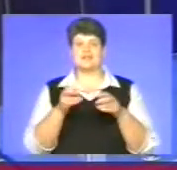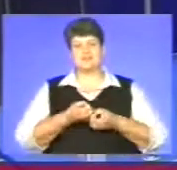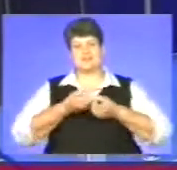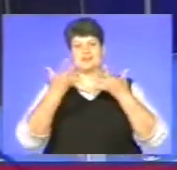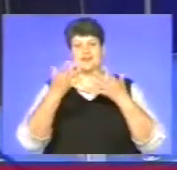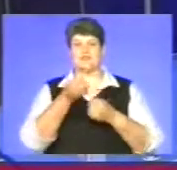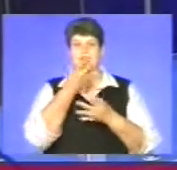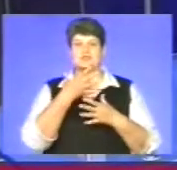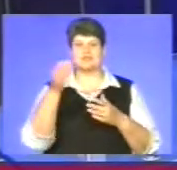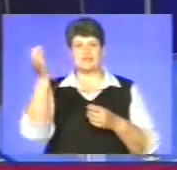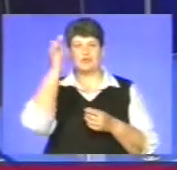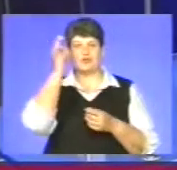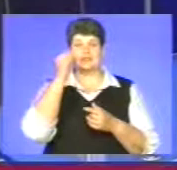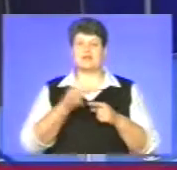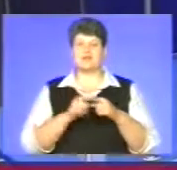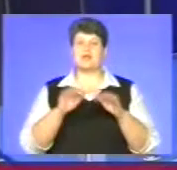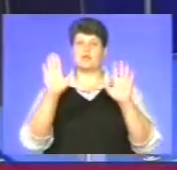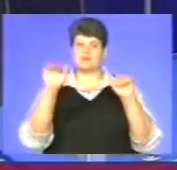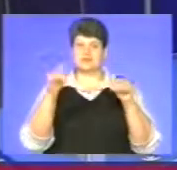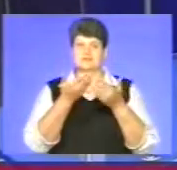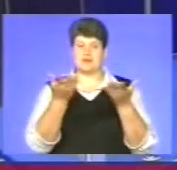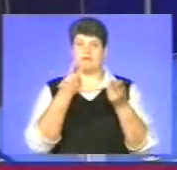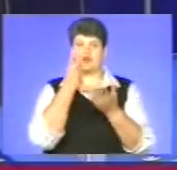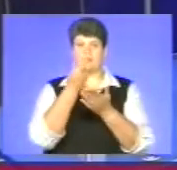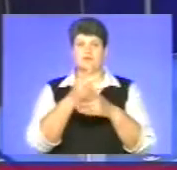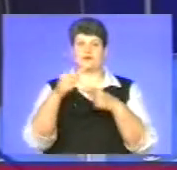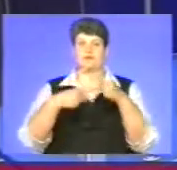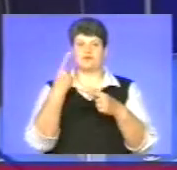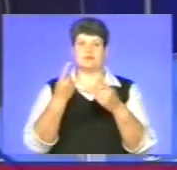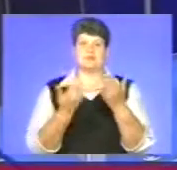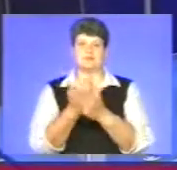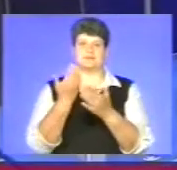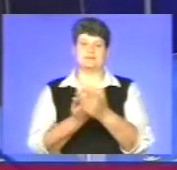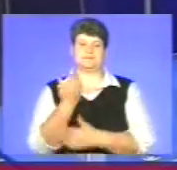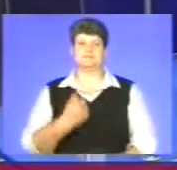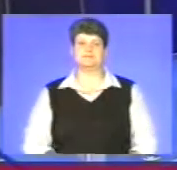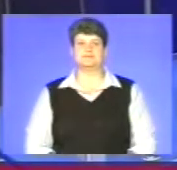позитивні спогади. А на цьому я з вами прощаюся і побачимося у наступних випусках «Вістей».